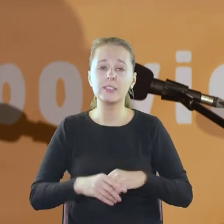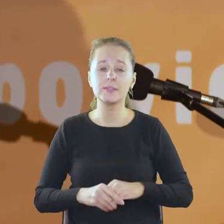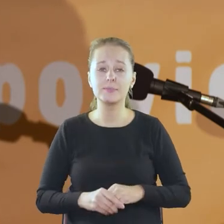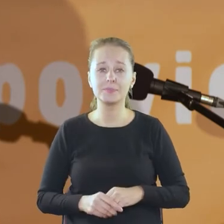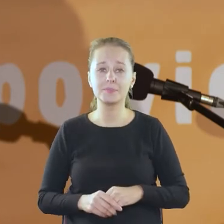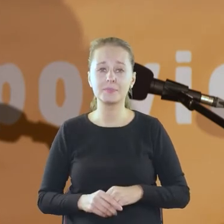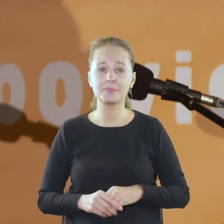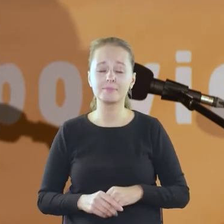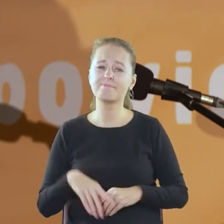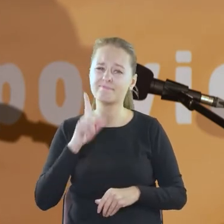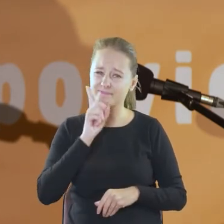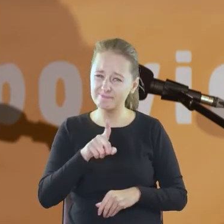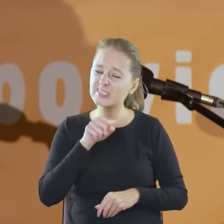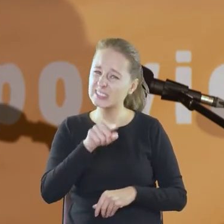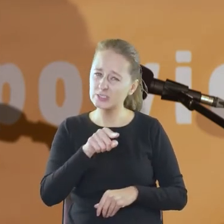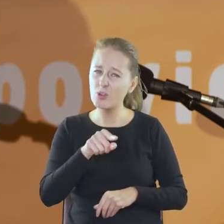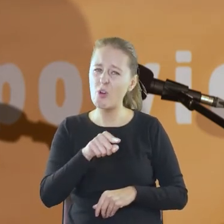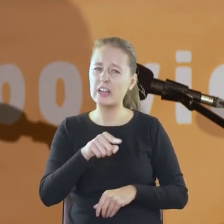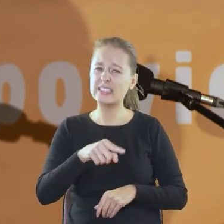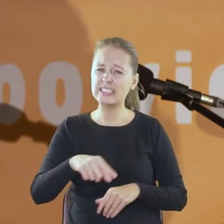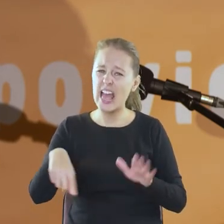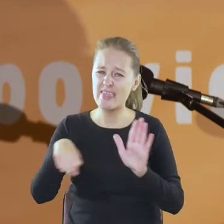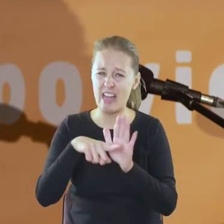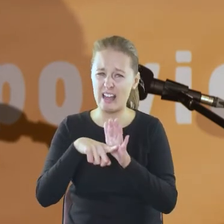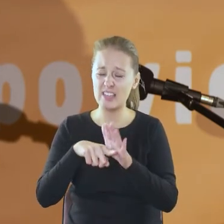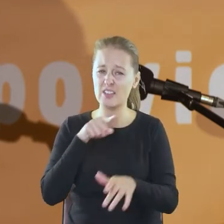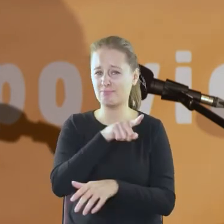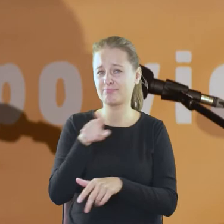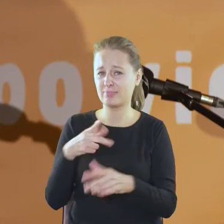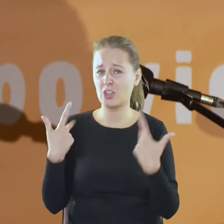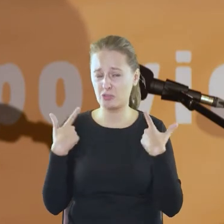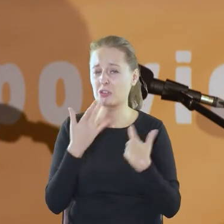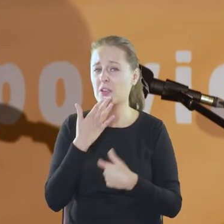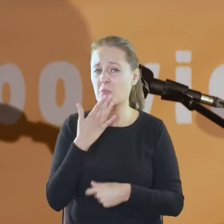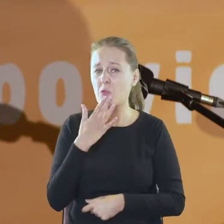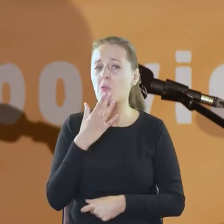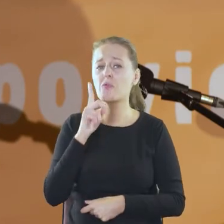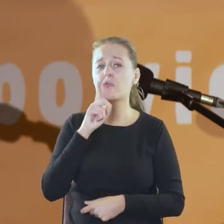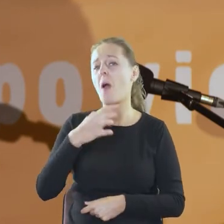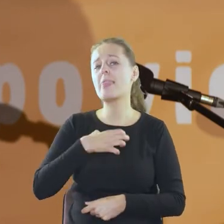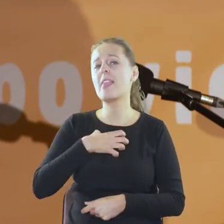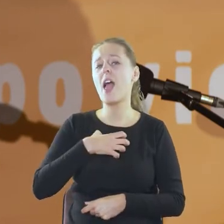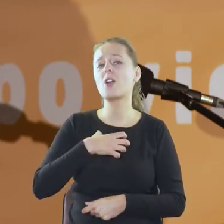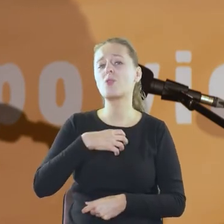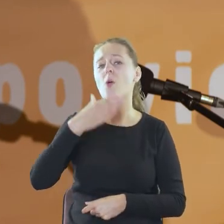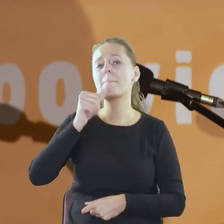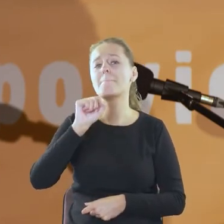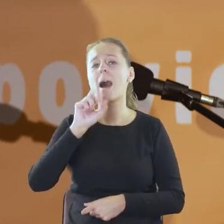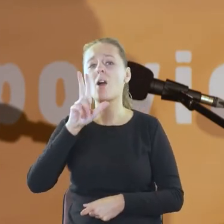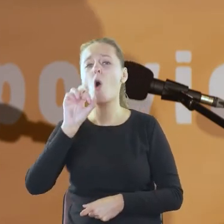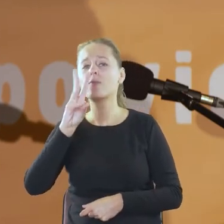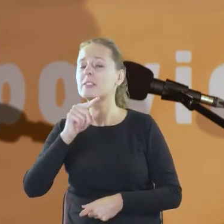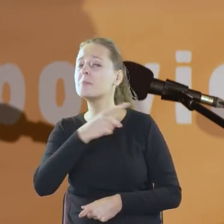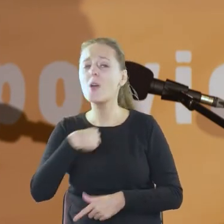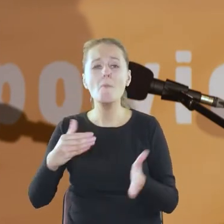cieniem na ich funkcjonowaniu. Tak jak powiedział dyrektor Makowski, potrzebujemy